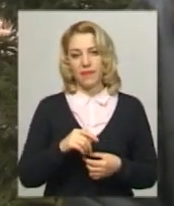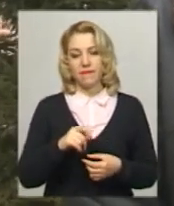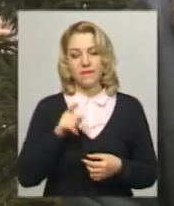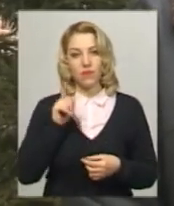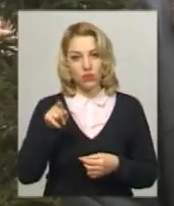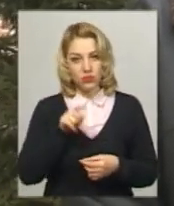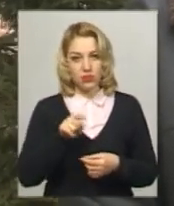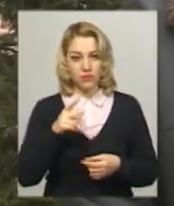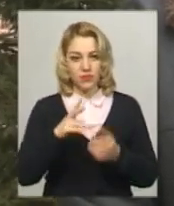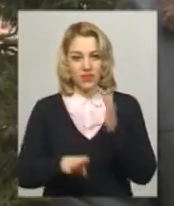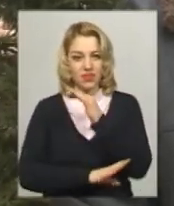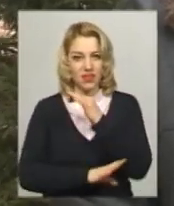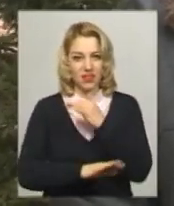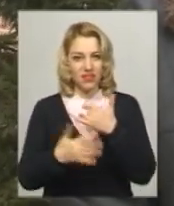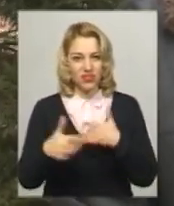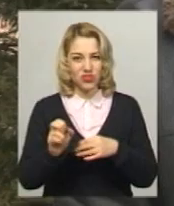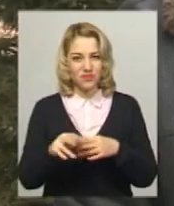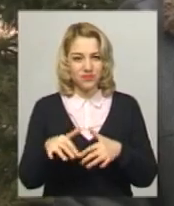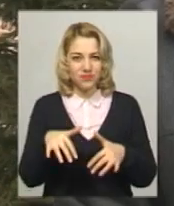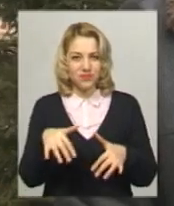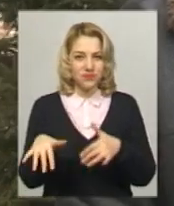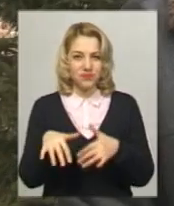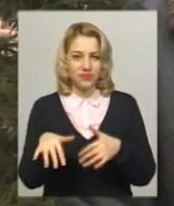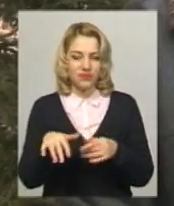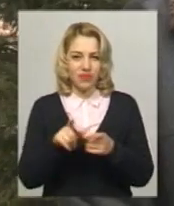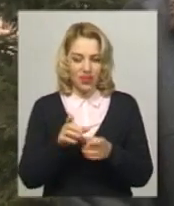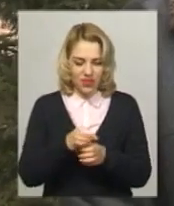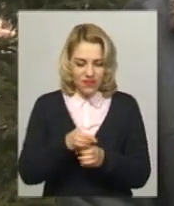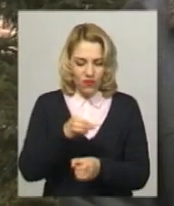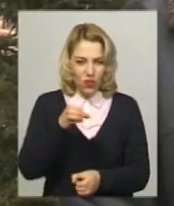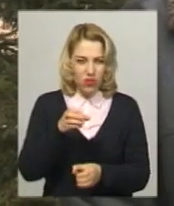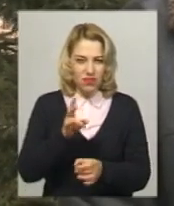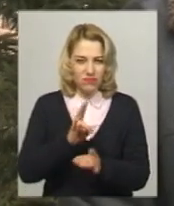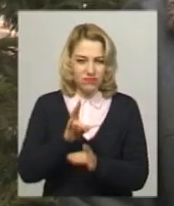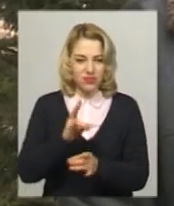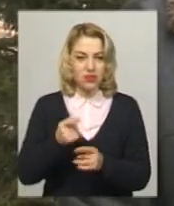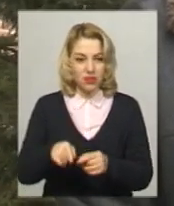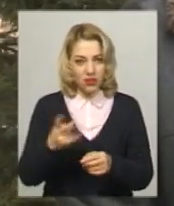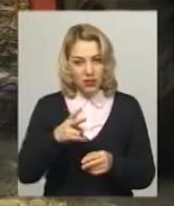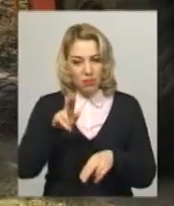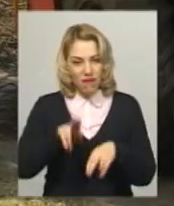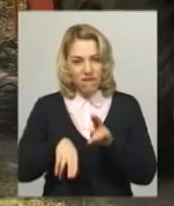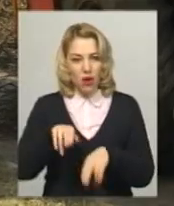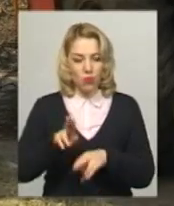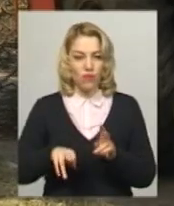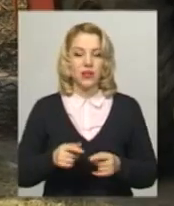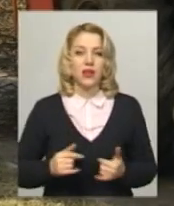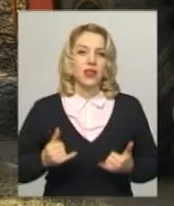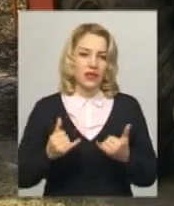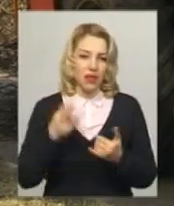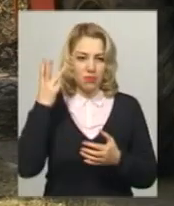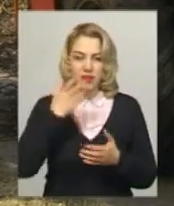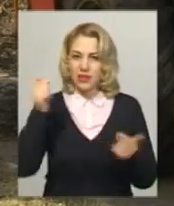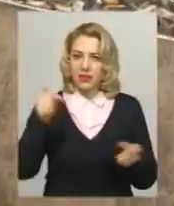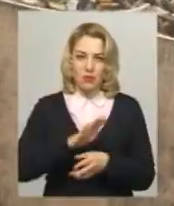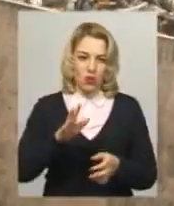А я дивився, вони такі вже, ніби мають стволики, ніби пошкоджені, ніби їх варто формувати. Для Хмельницького не підходять